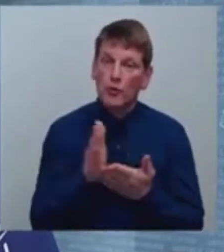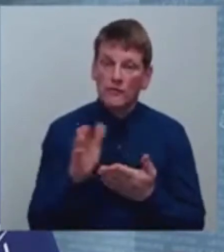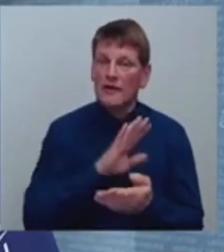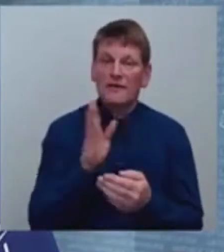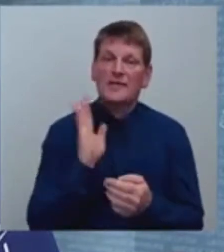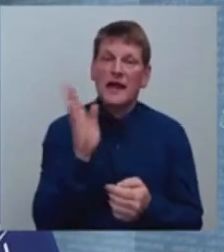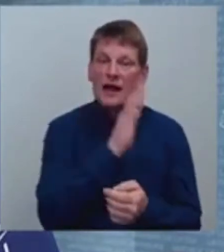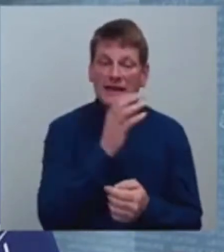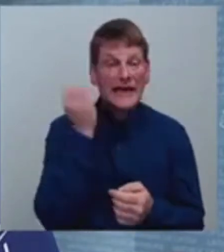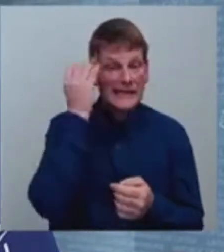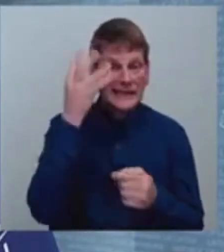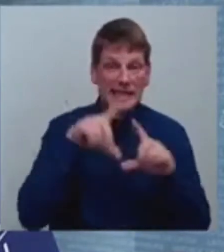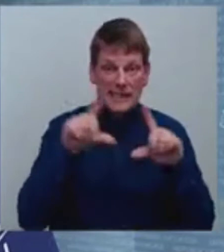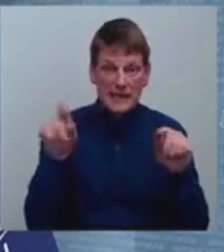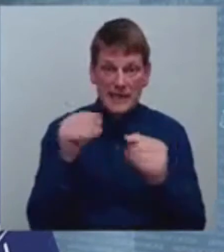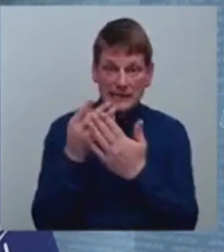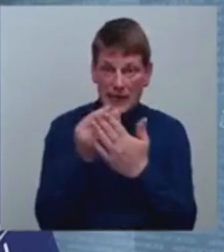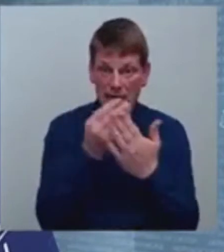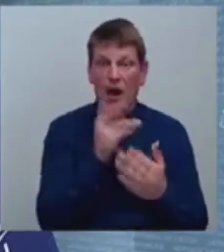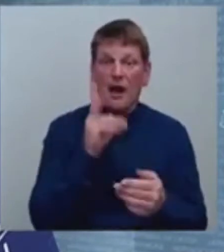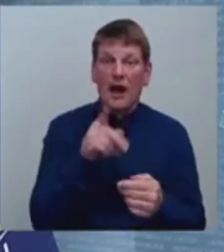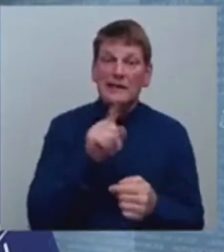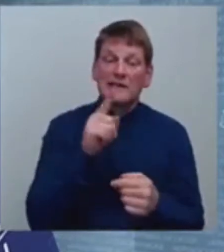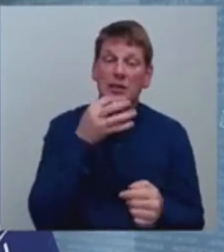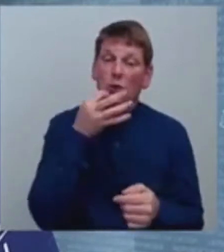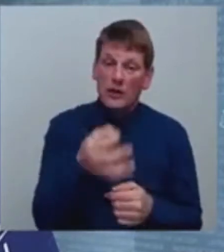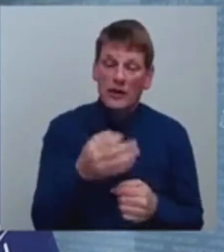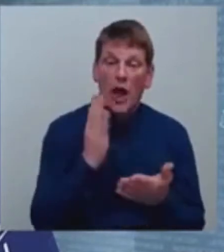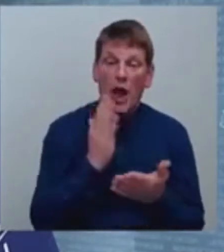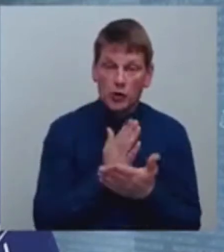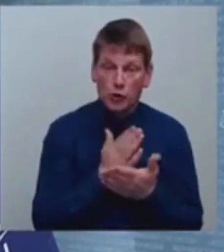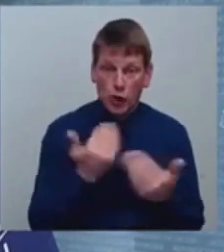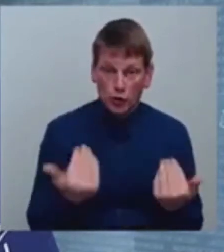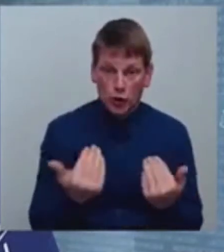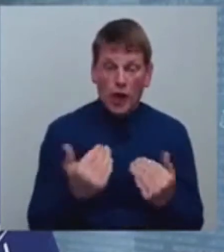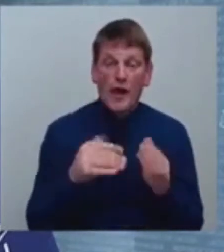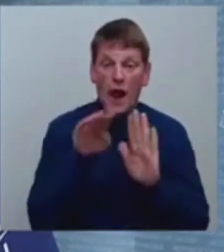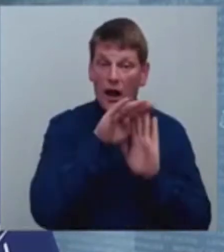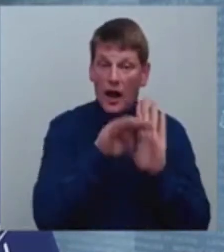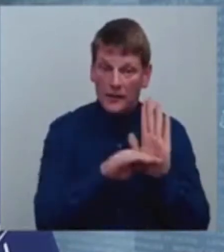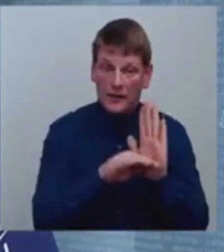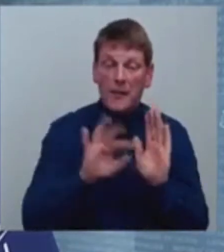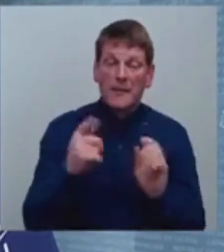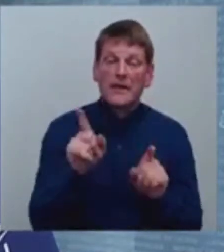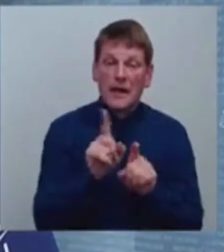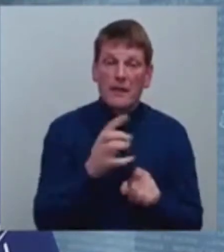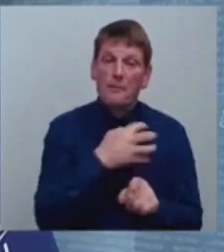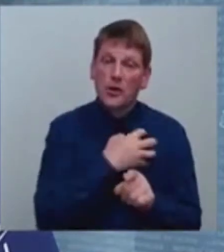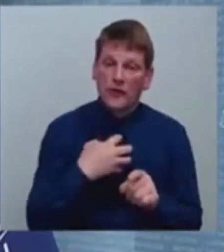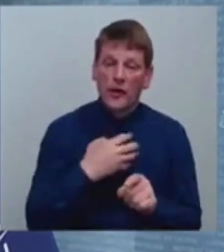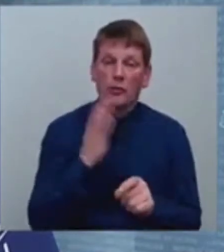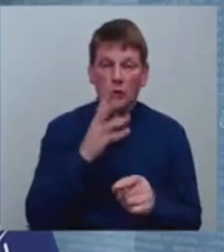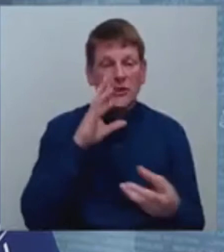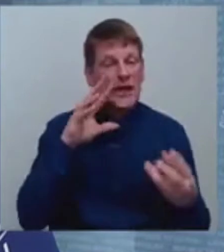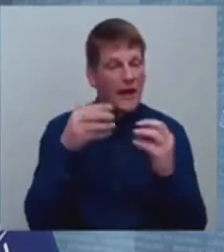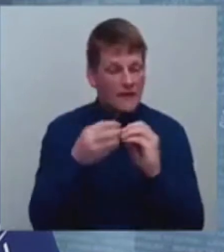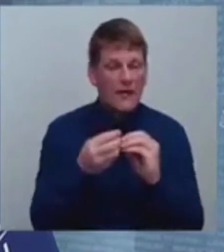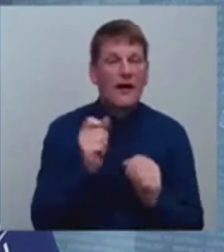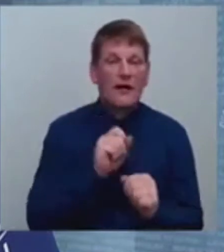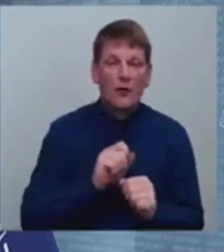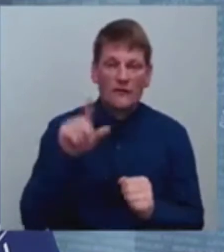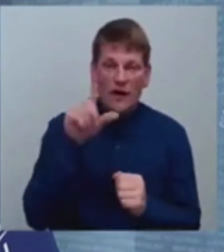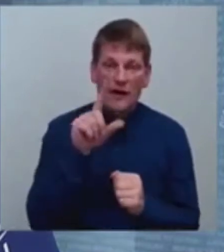izglītības iestādēji, kā tas ir noteikts esošajā kārtībā, bet arī pašvaldībām būs jāievēro vairāki